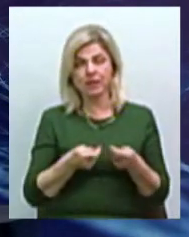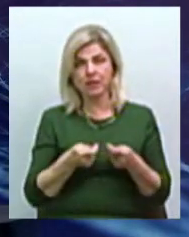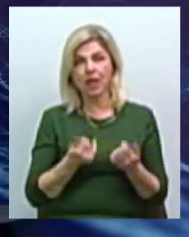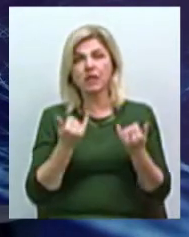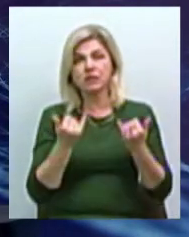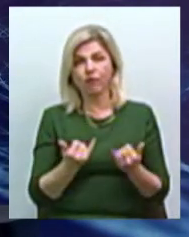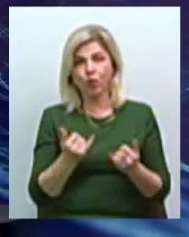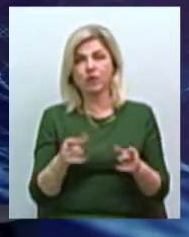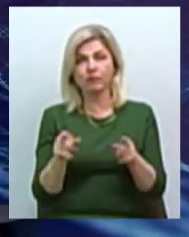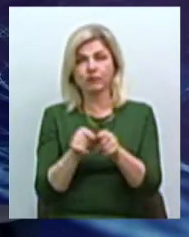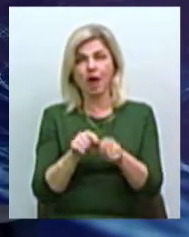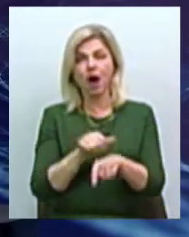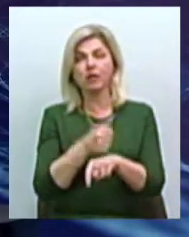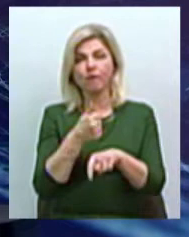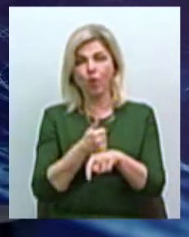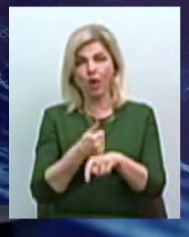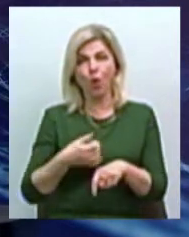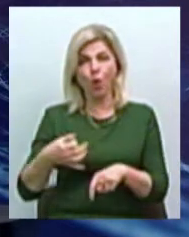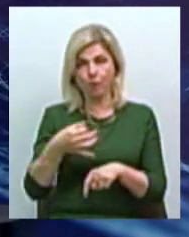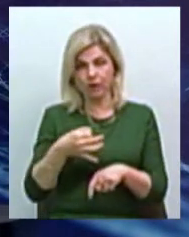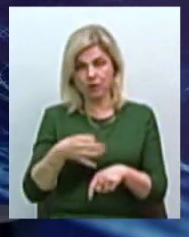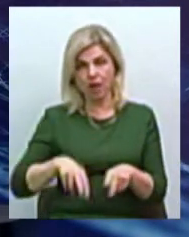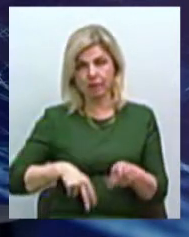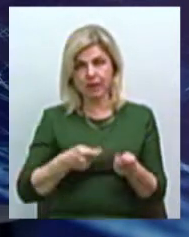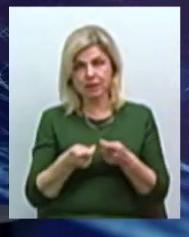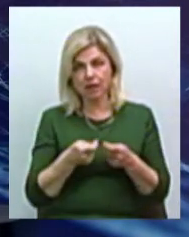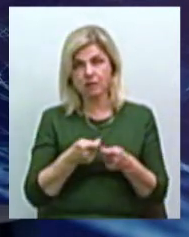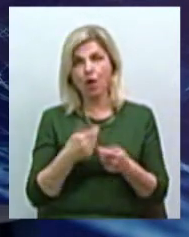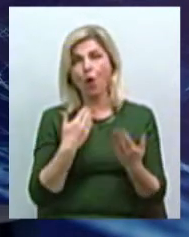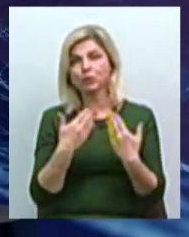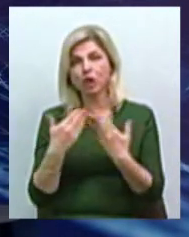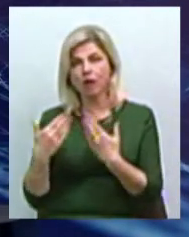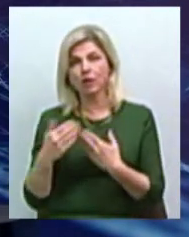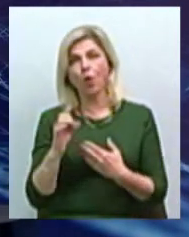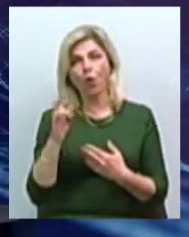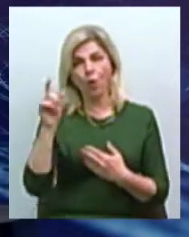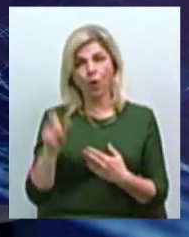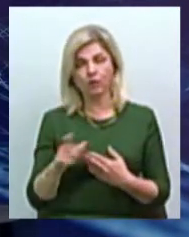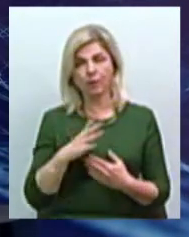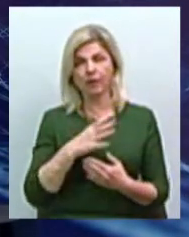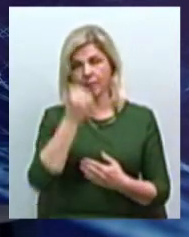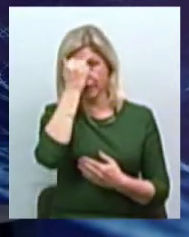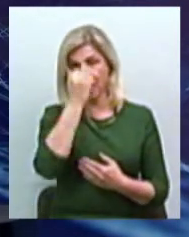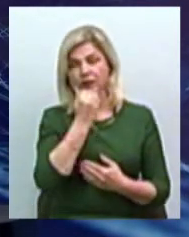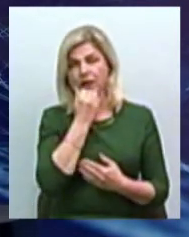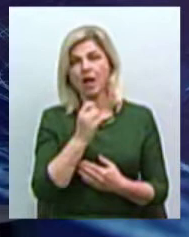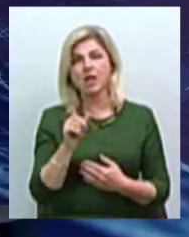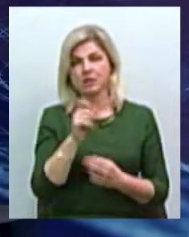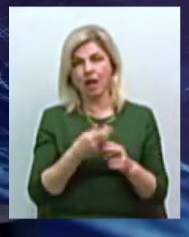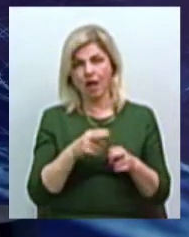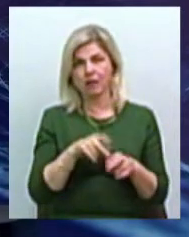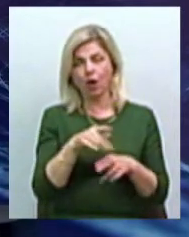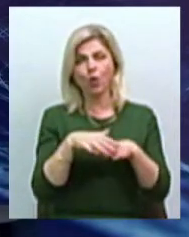обласної адміністрації, статником ми спілкувалися. він був благодарений за вивод до громадських префектів, що